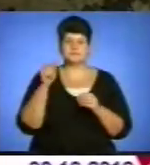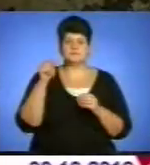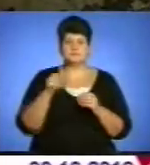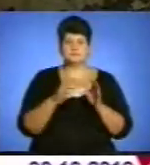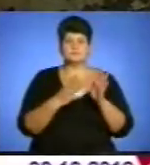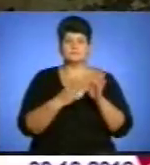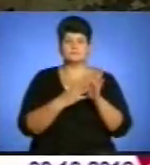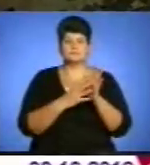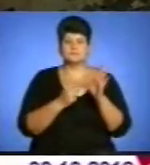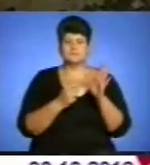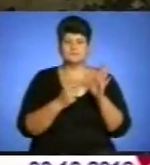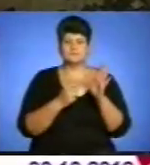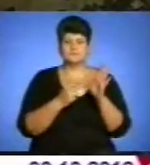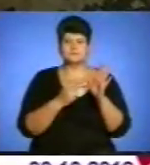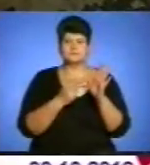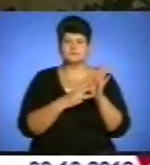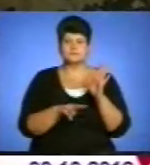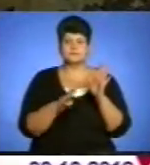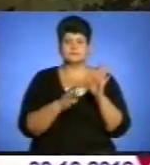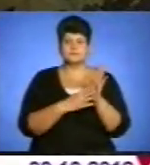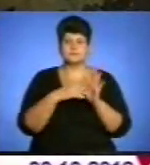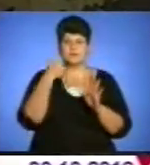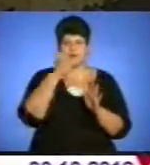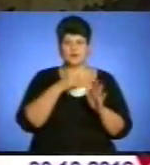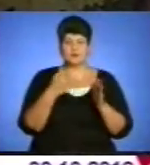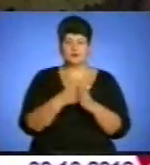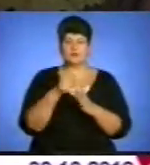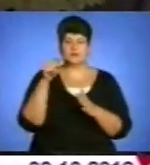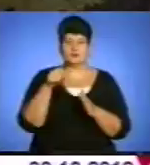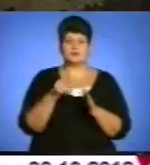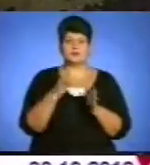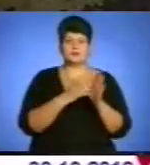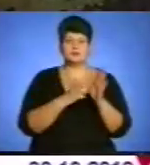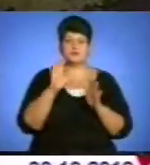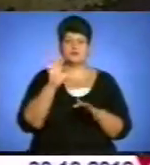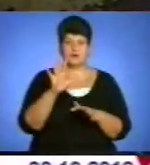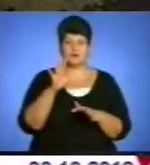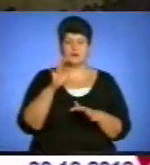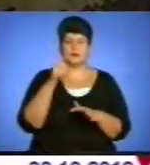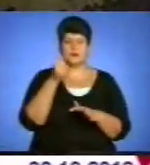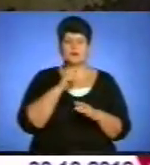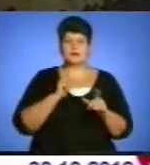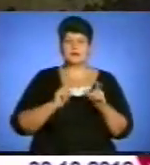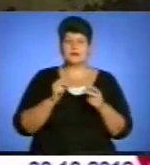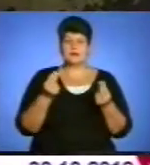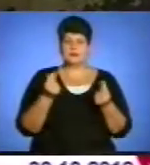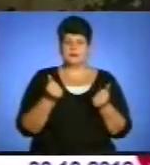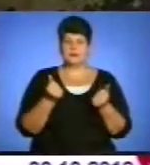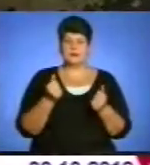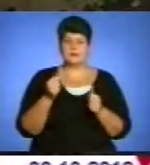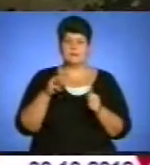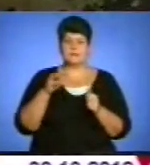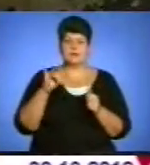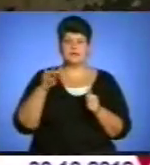року по 1905 рік, він був з тим педіатором, митрополита